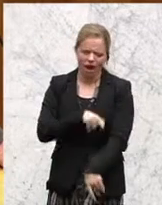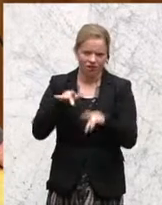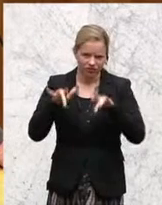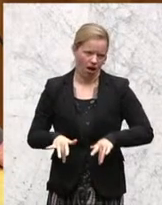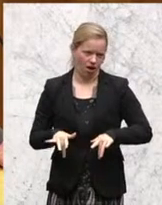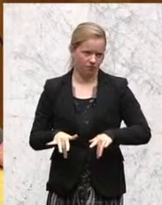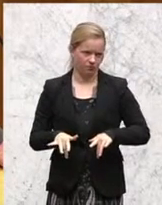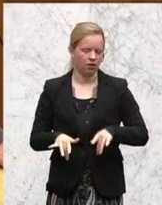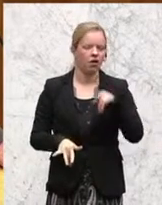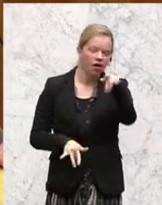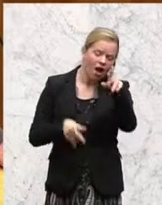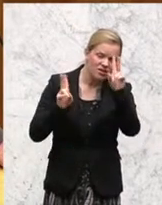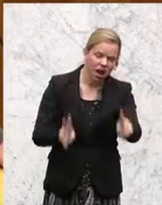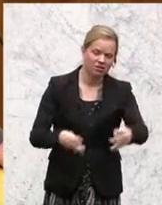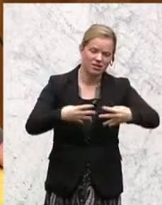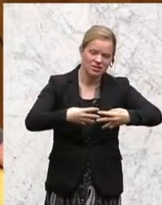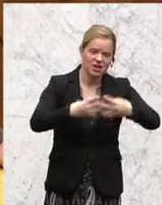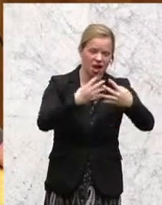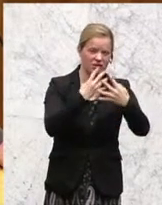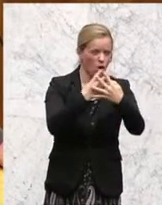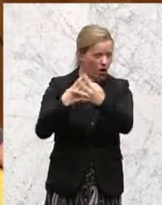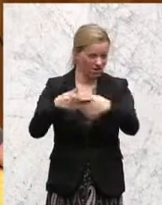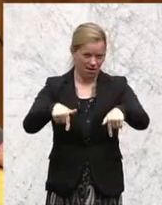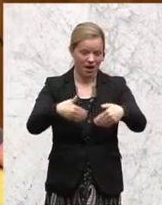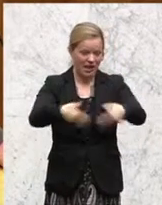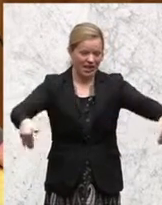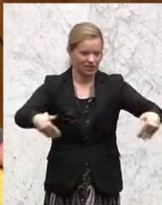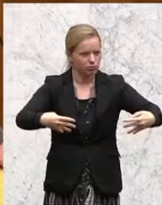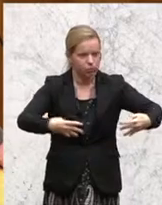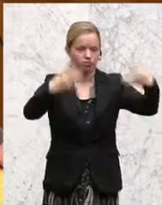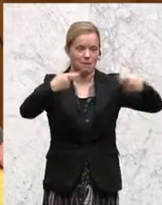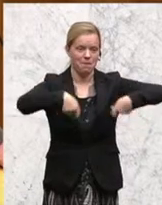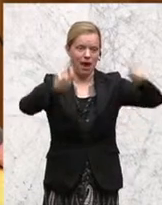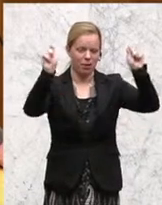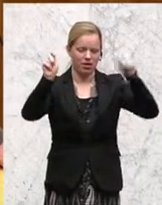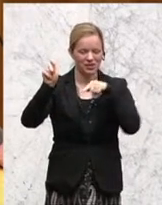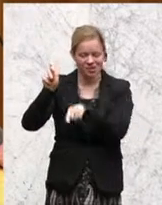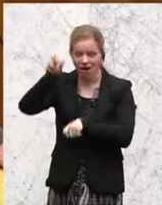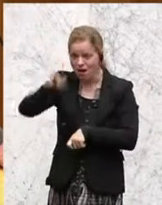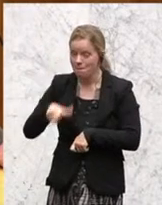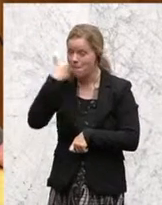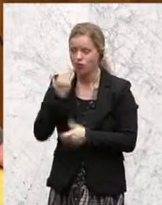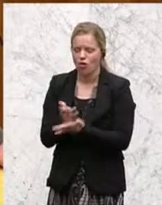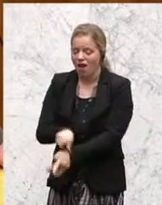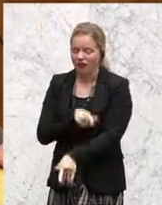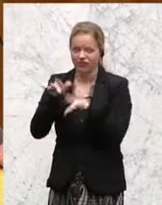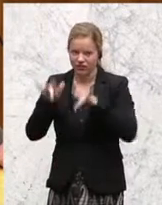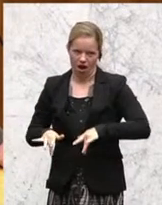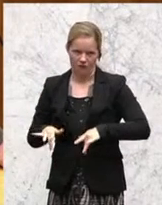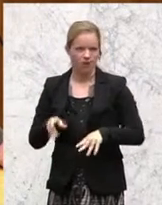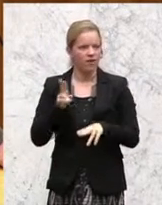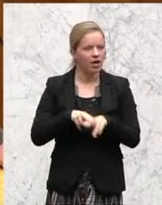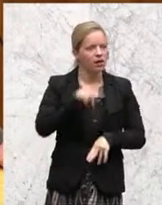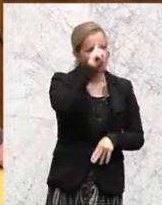Zäune an den Grenzen errichten, so viele Sie wollen. Der war längst da. Und hätten Polizei und